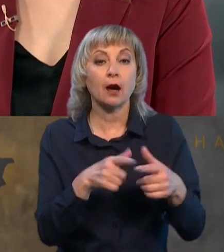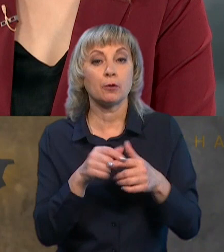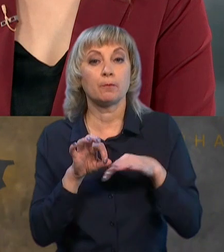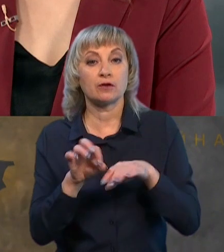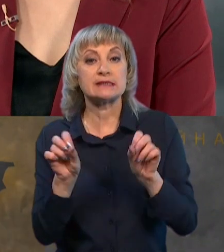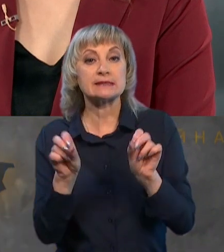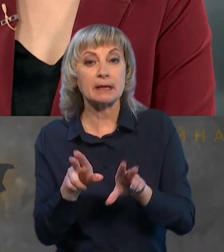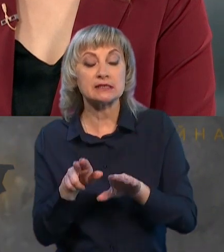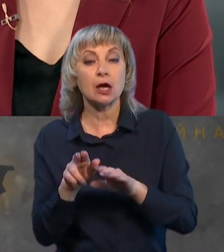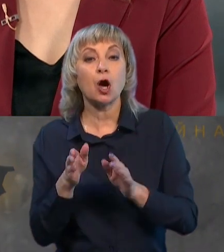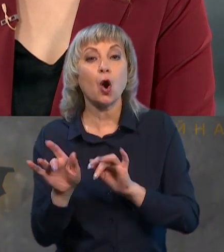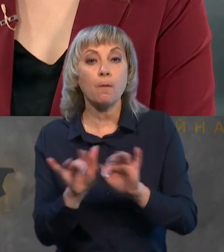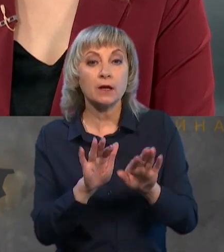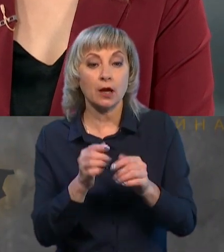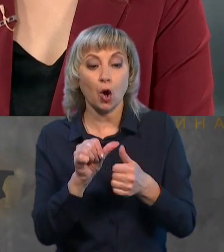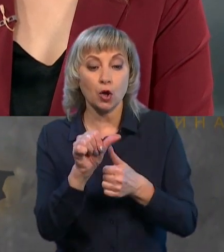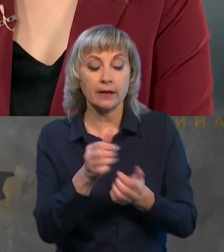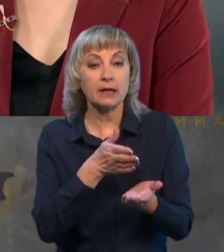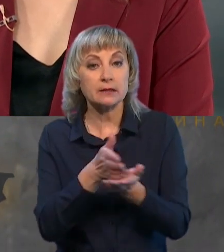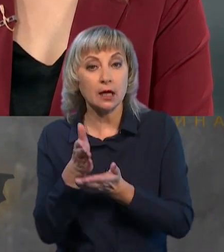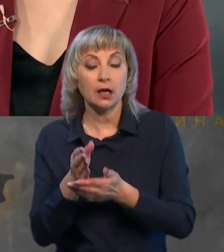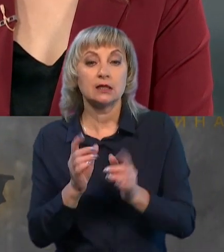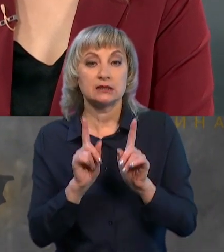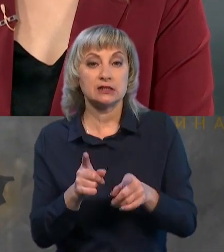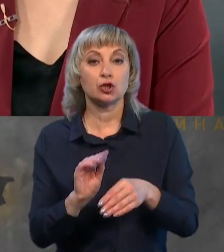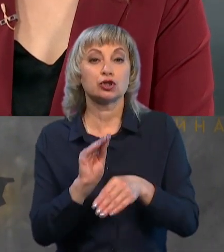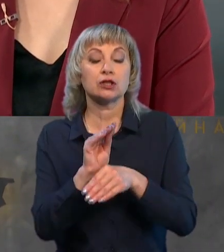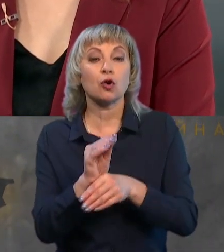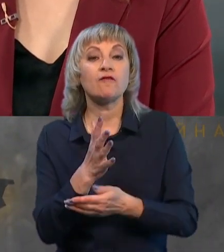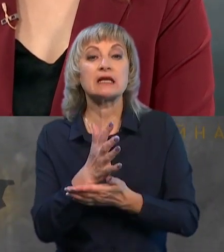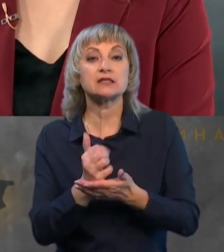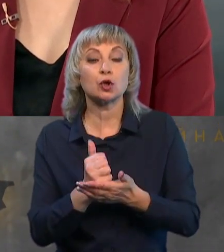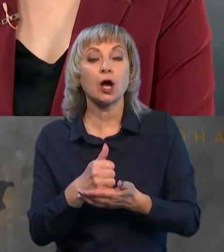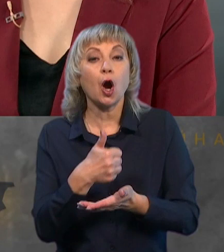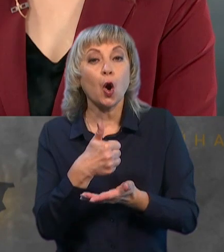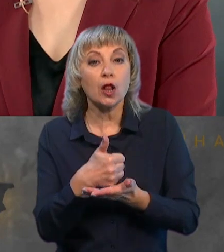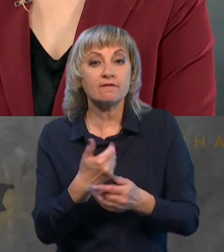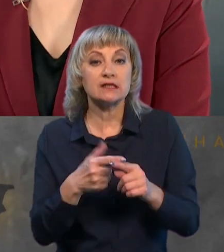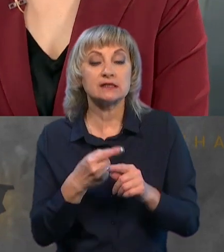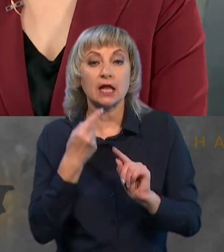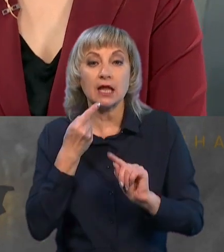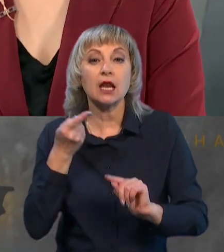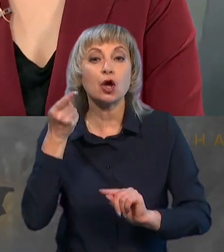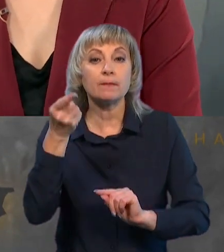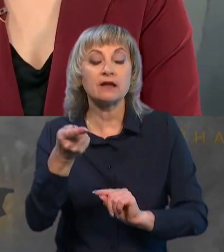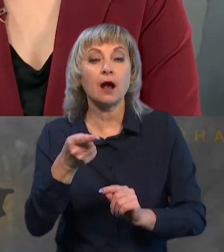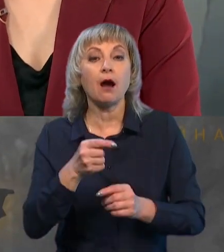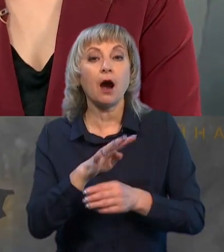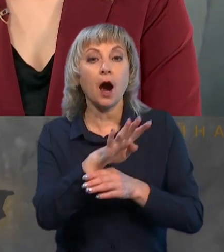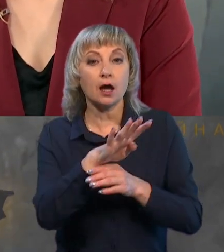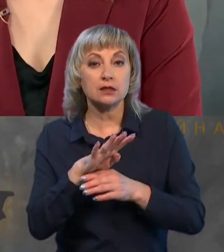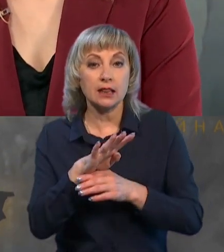операції по окремим напрямкам. Це дійсно додаткові ресурси. Ну, і саме головне, це дальневійна артилерія